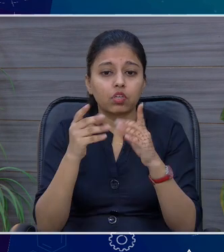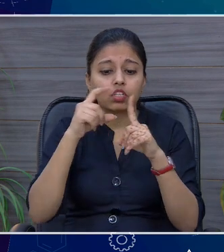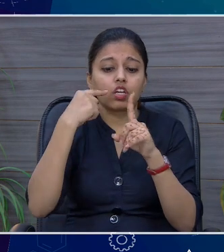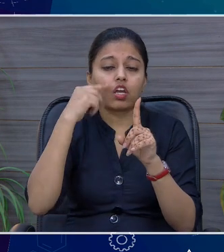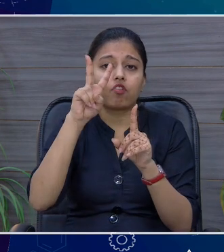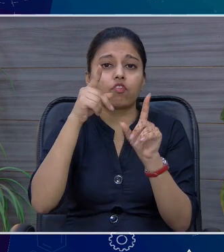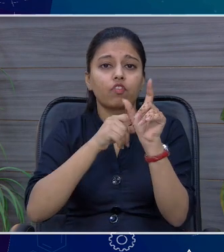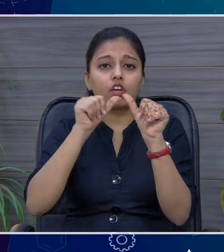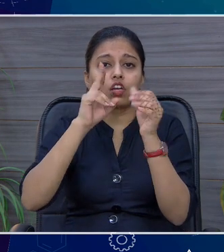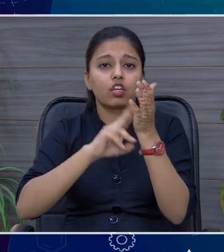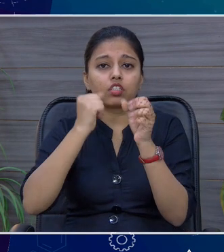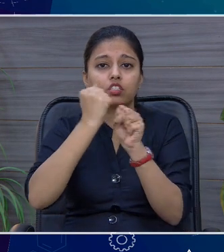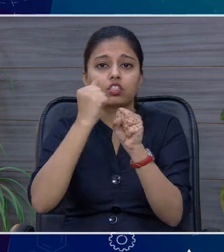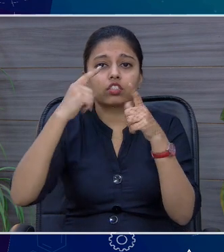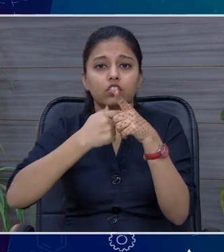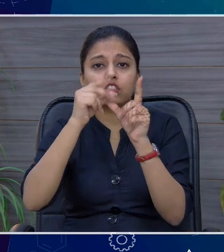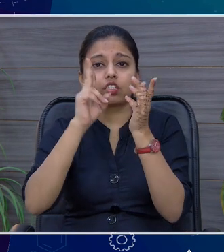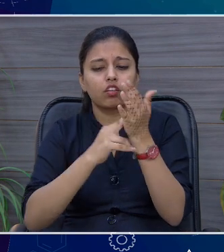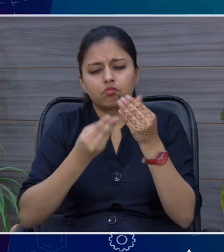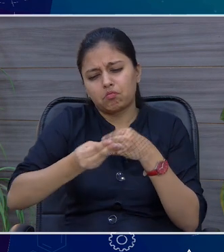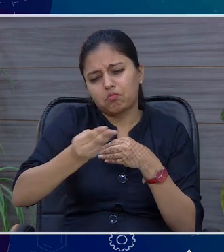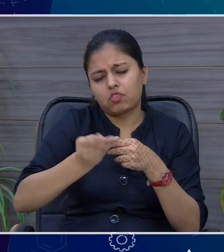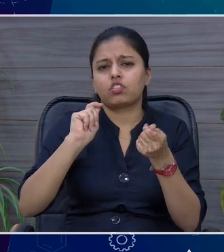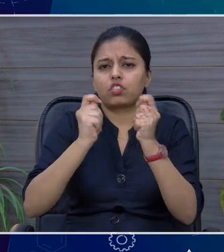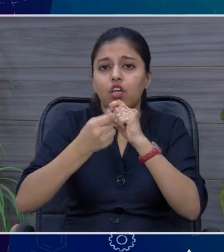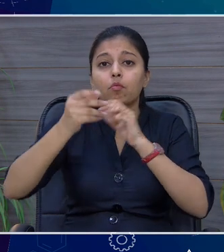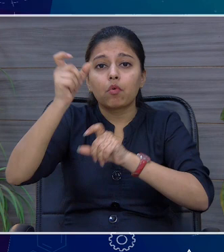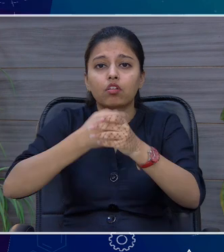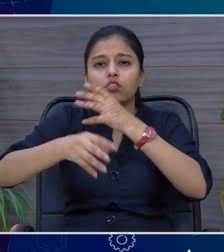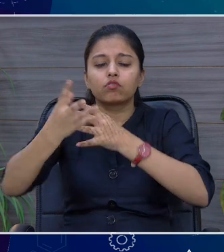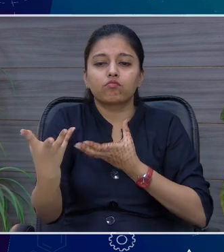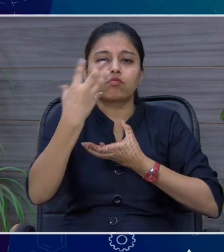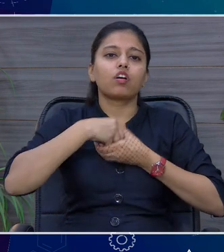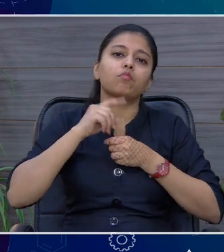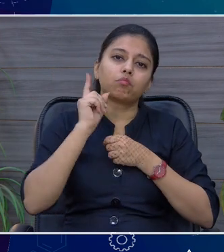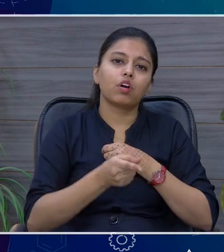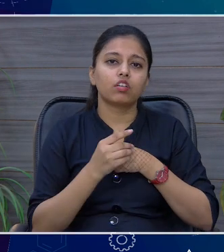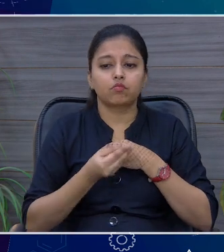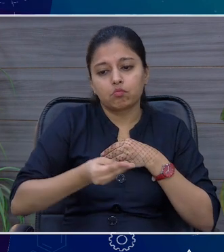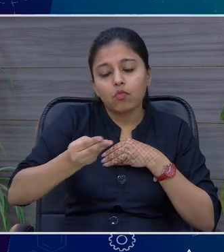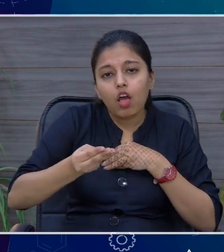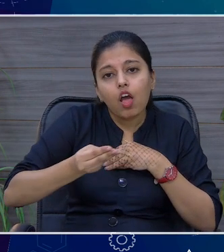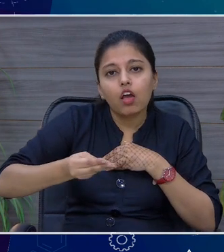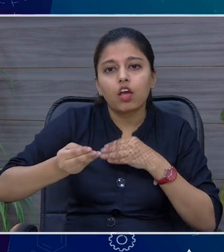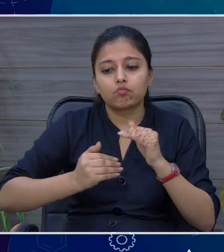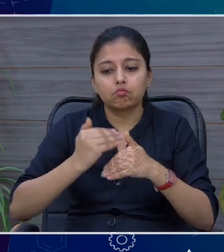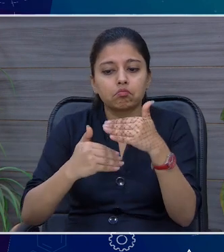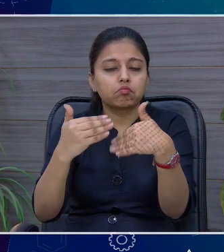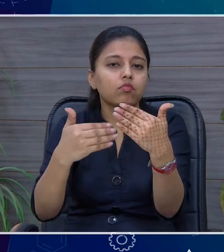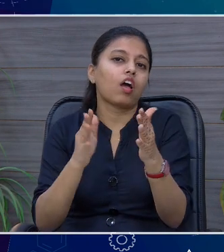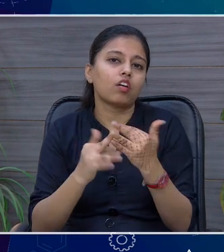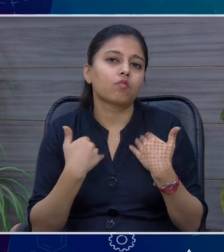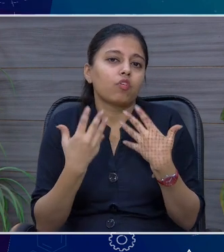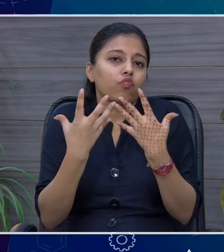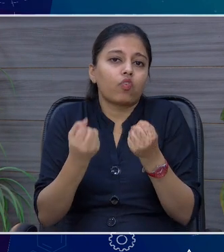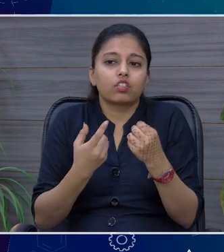चेंजिस आएंगे और लोग धीरे-धीरे सीख जाएंगे लोग धीरे-धीरे अपना लेंगे और हम लोग भी आगे जब बढ़ रहे हैं और हम ये चाहते हैं